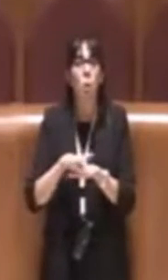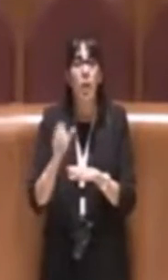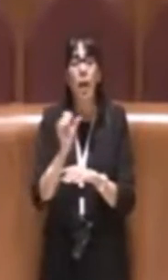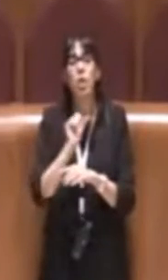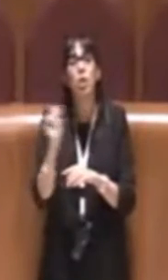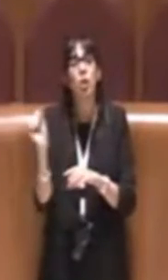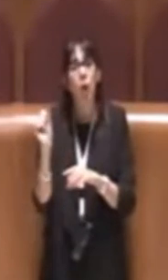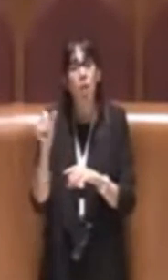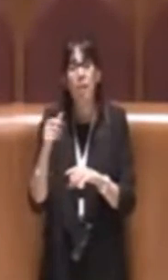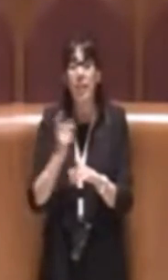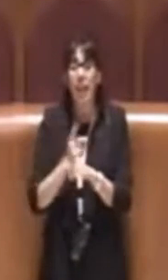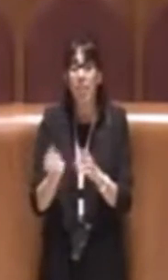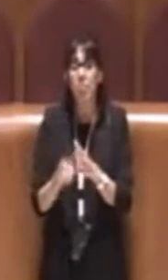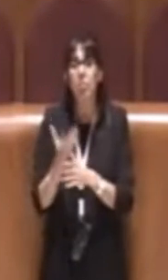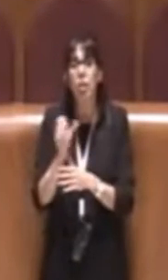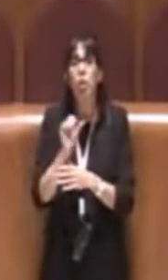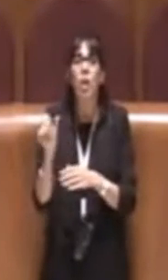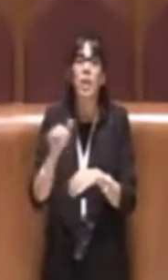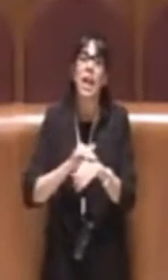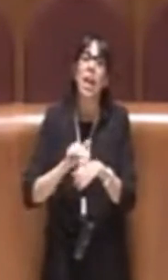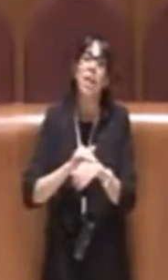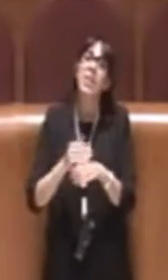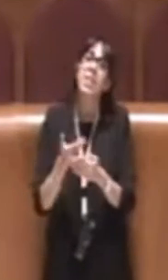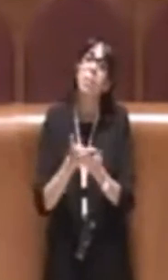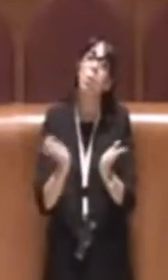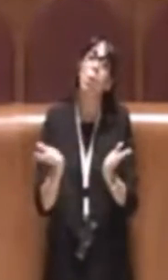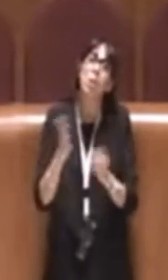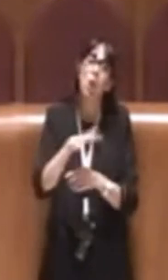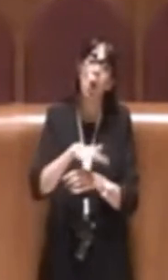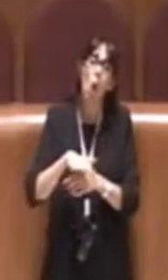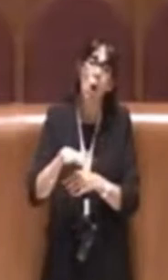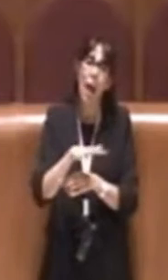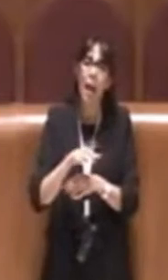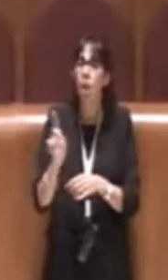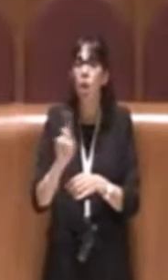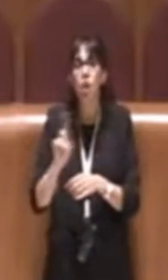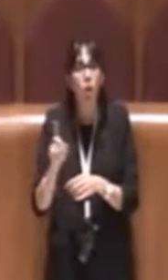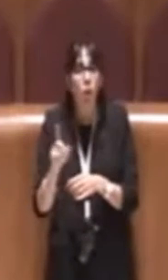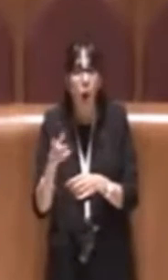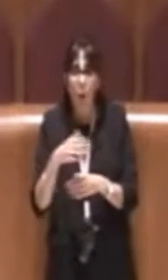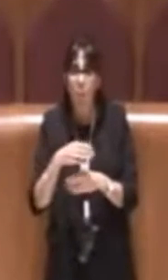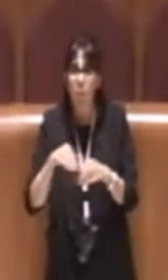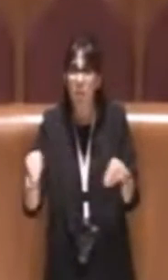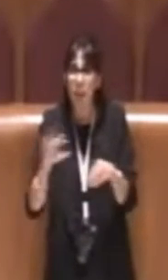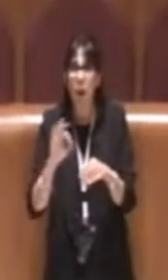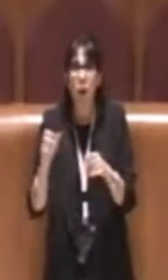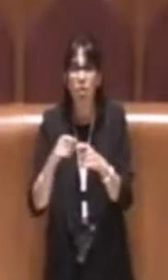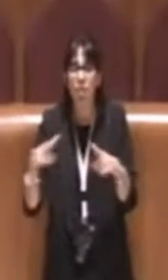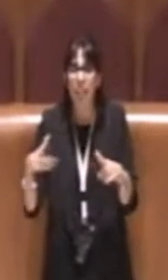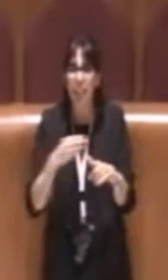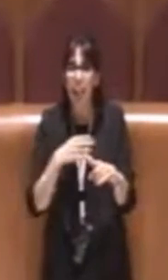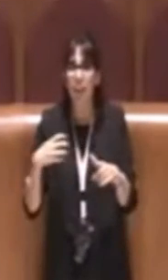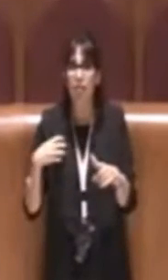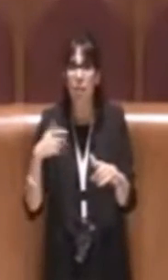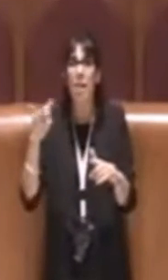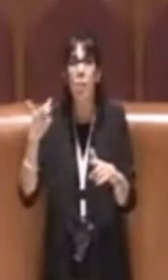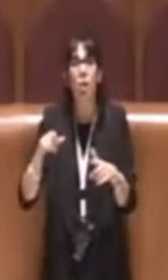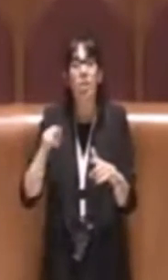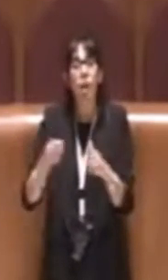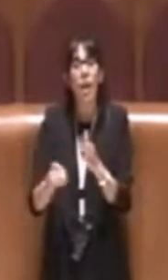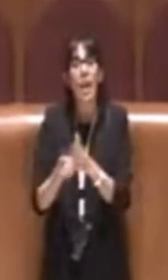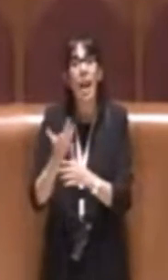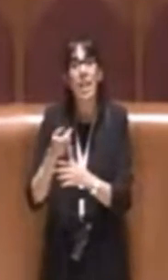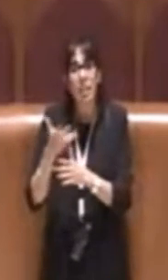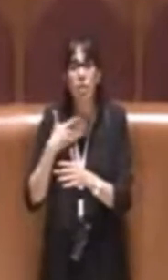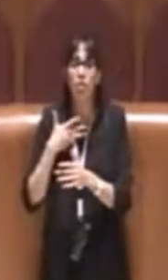di livello locale e non certo il Museo della Città della Scienza alla cui la realizzazione dal concorso, il